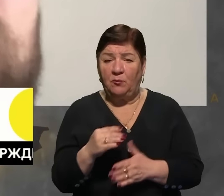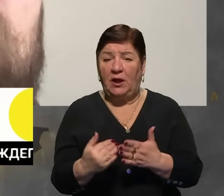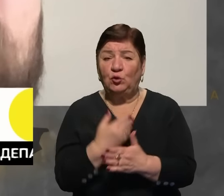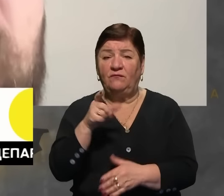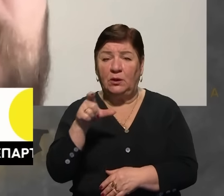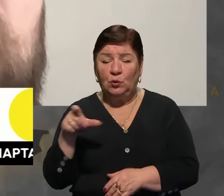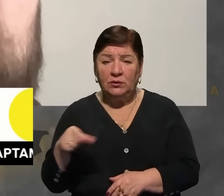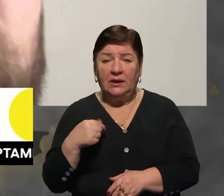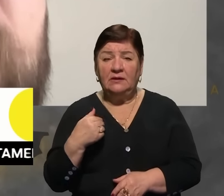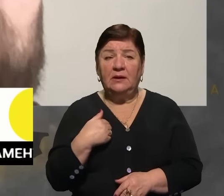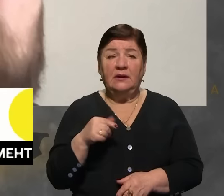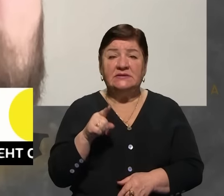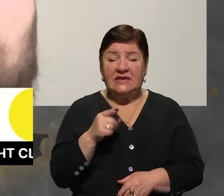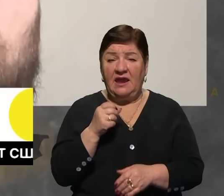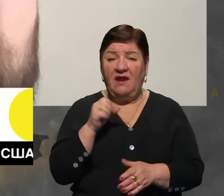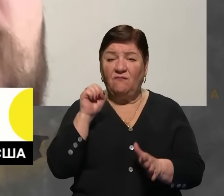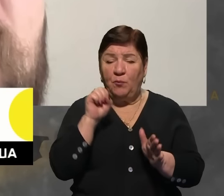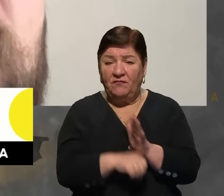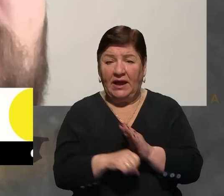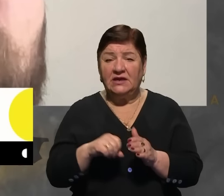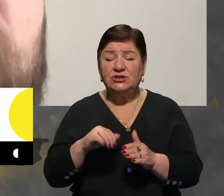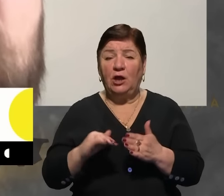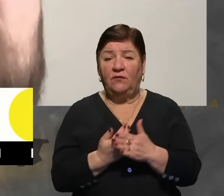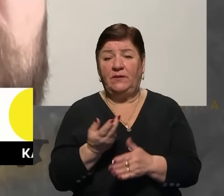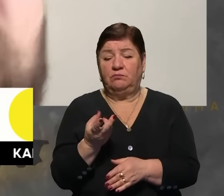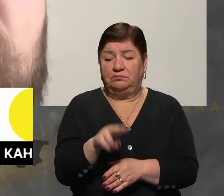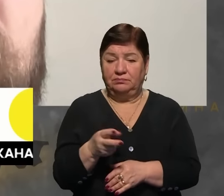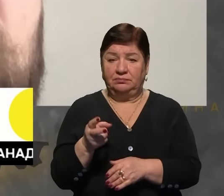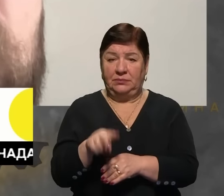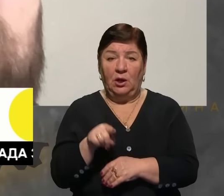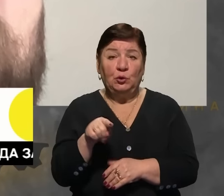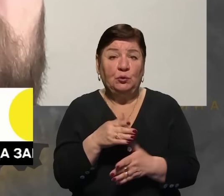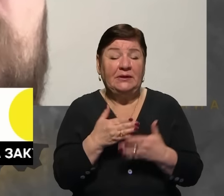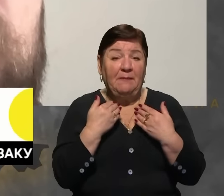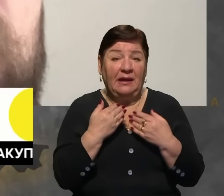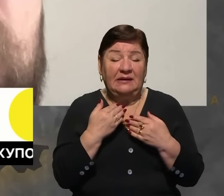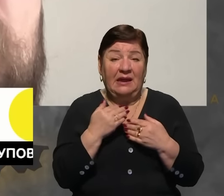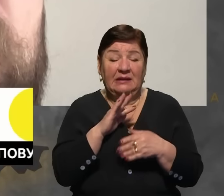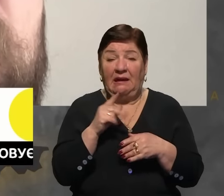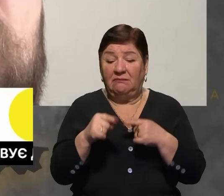би, вибуваєш дві бригади, але воно все рівно поповнюється, і тут немає кінця і краю.